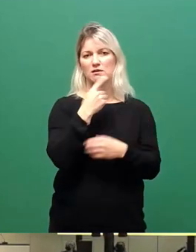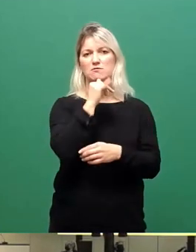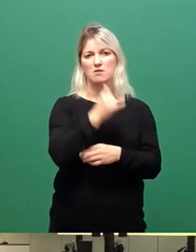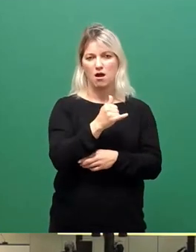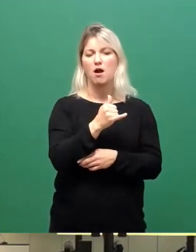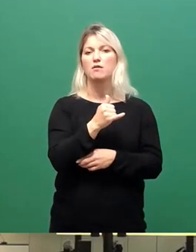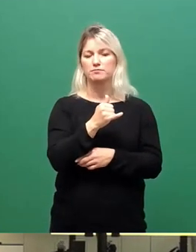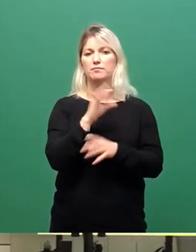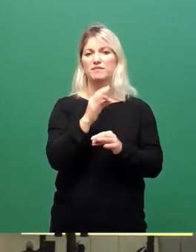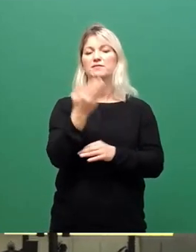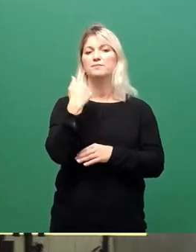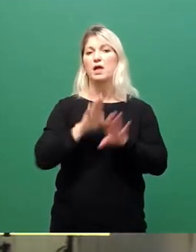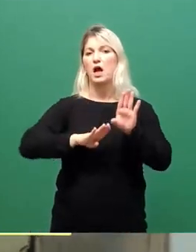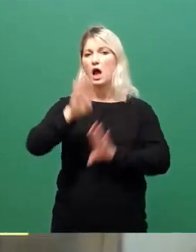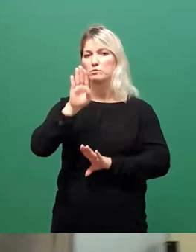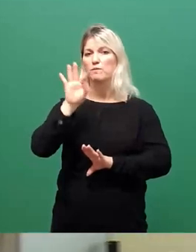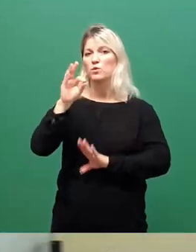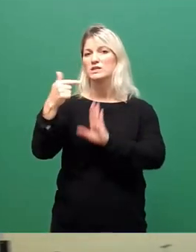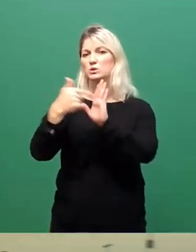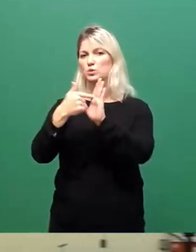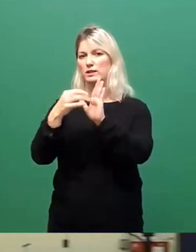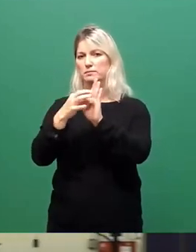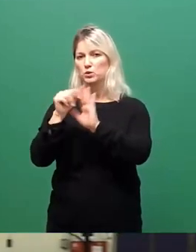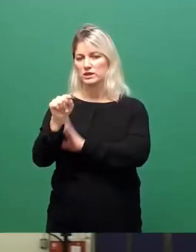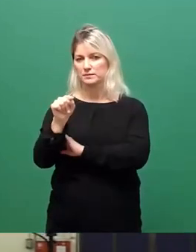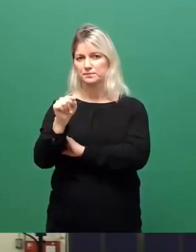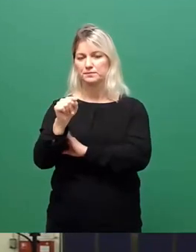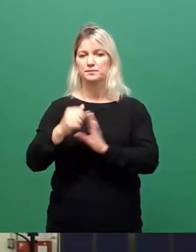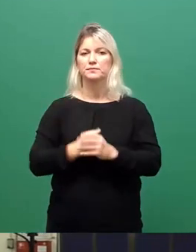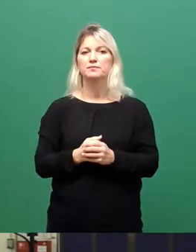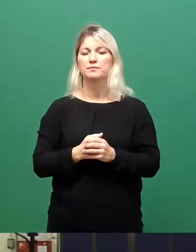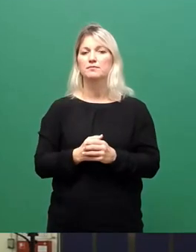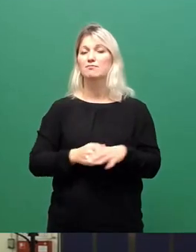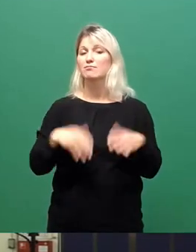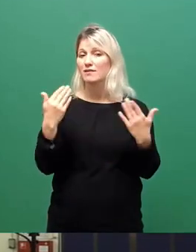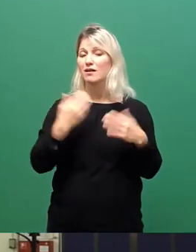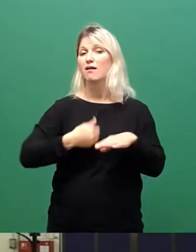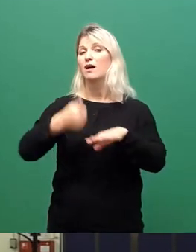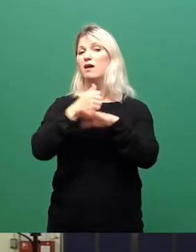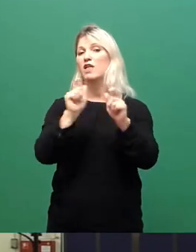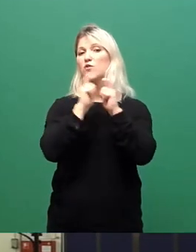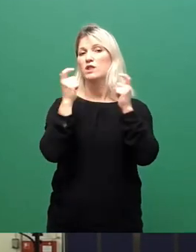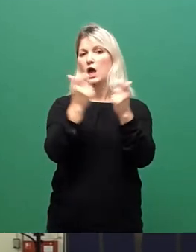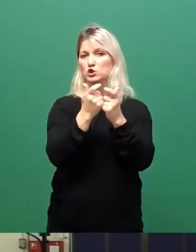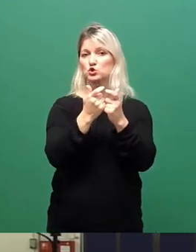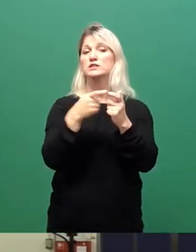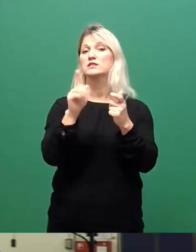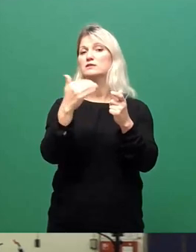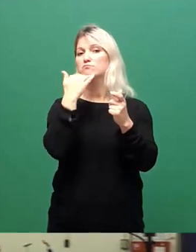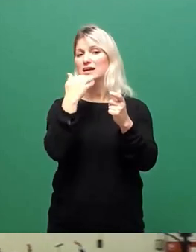zur Abstimmung über den Punkt 2. Wer dem des federführenden Ausschussberichts zustimmen möchte, den bitte ich jetzt um sein Stimmzirchen.